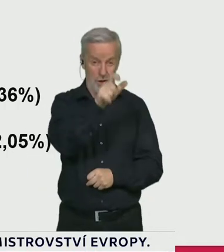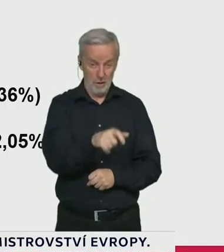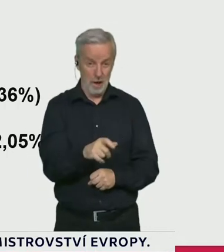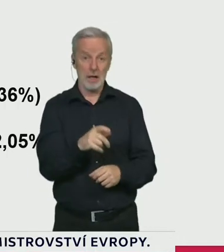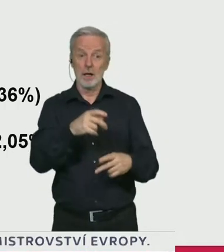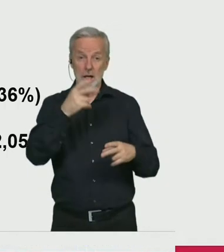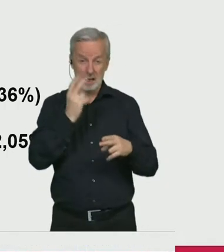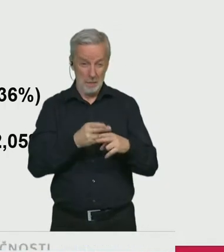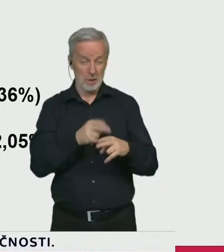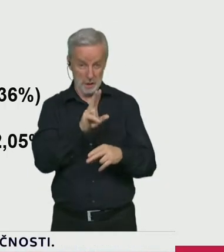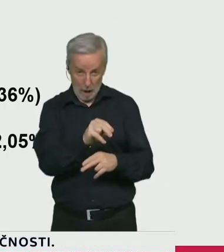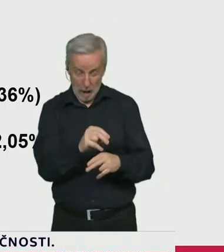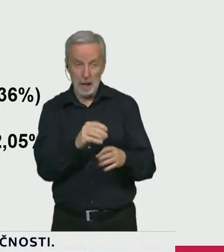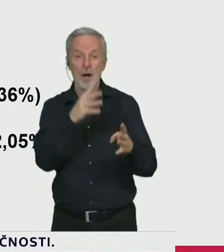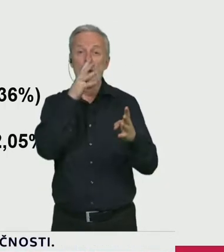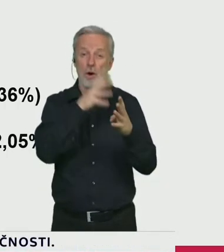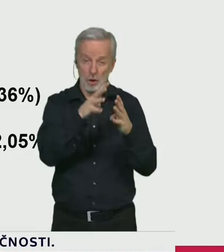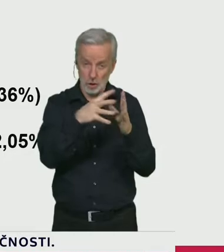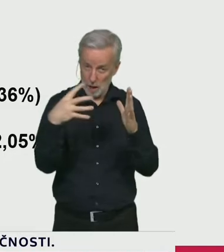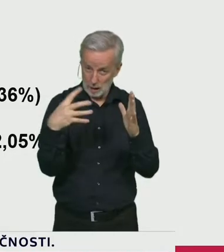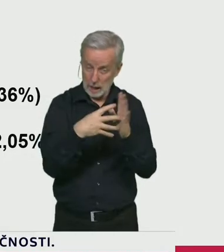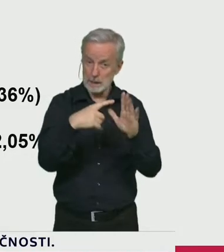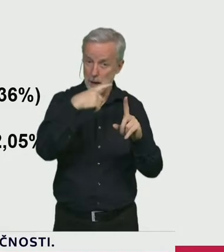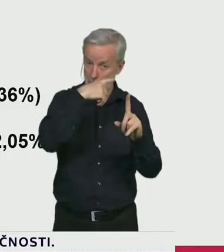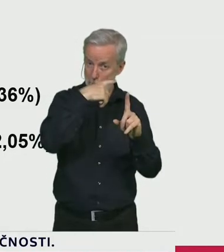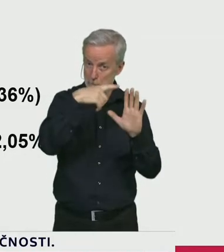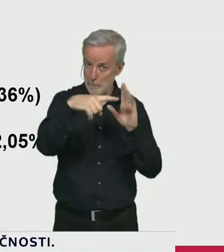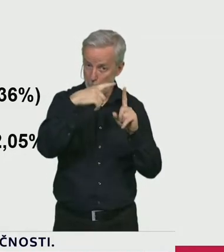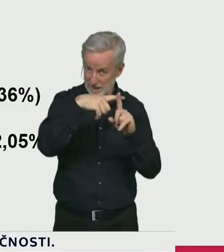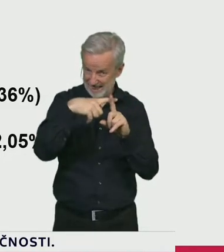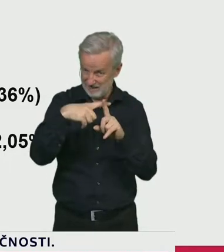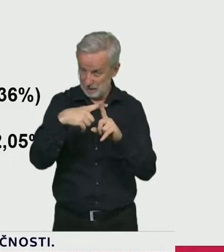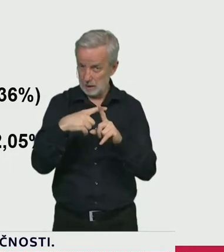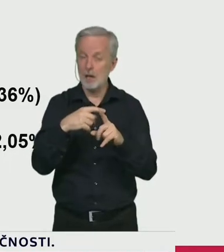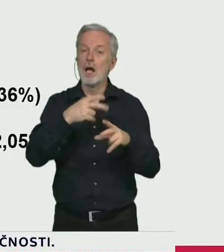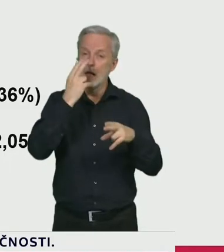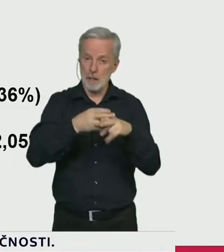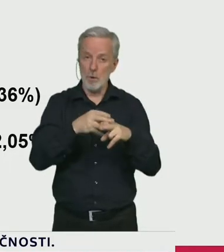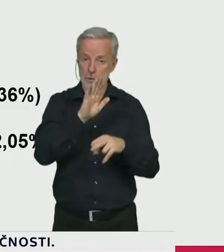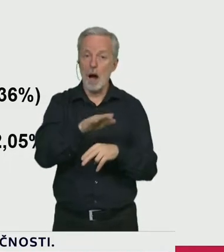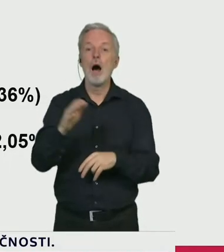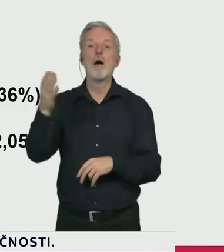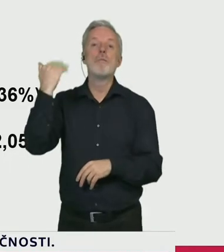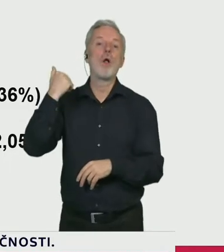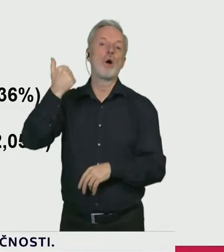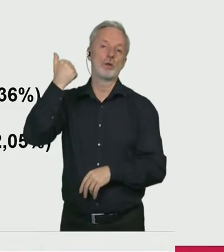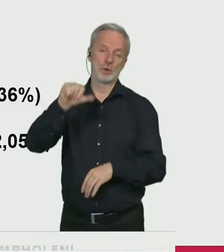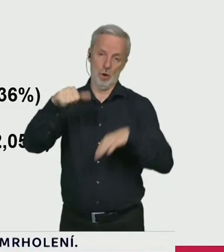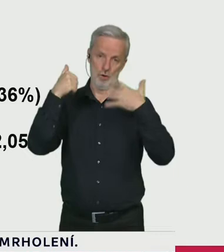antigení vyšel pozitivní, tedy pozitivní případ. Těch bylo 165 za ten týden, tedy 1